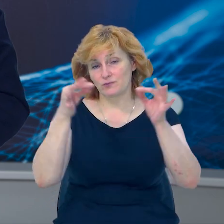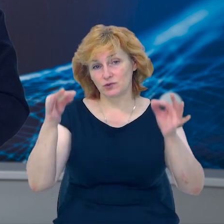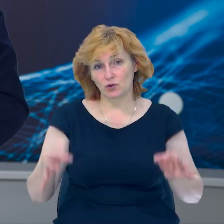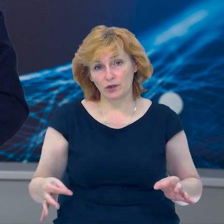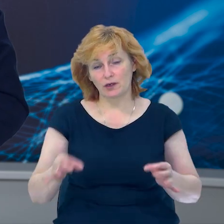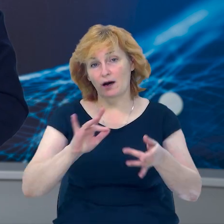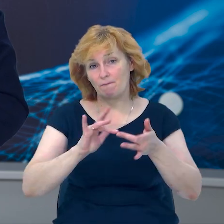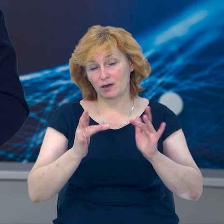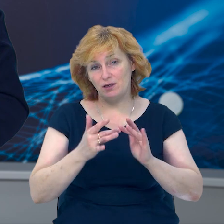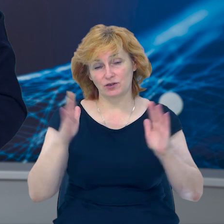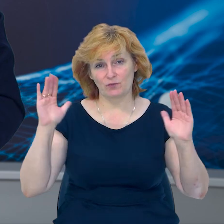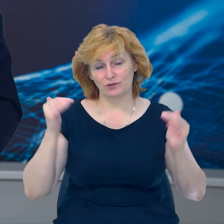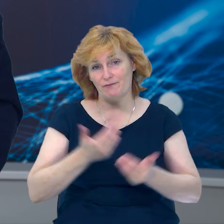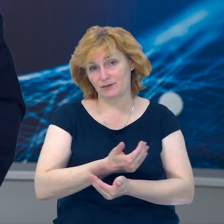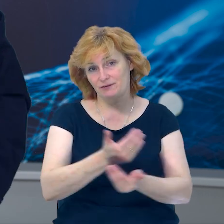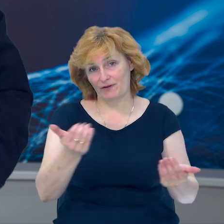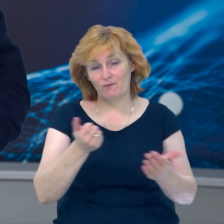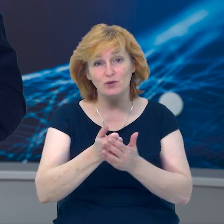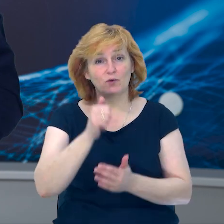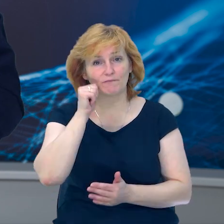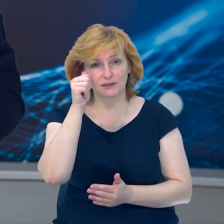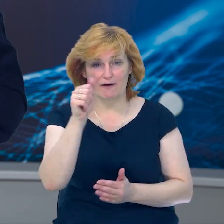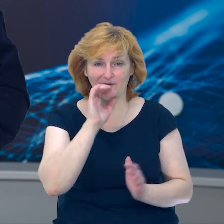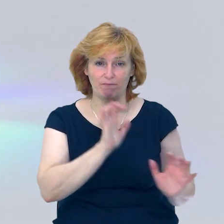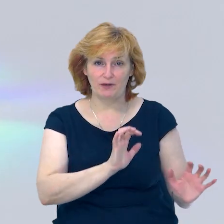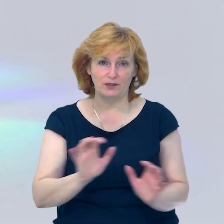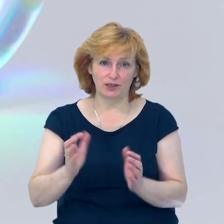соцмережах. А я прощаюся з вами до завтра. Бережіть себе.